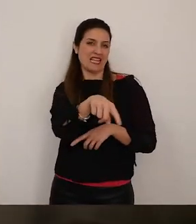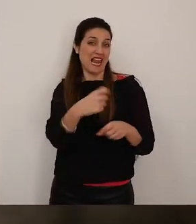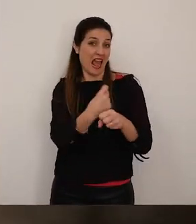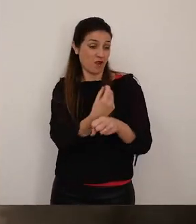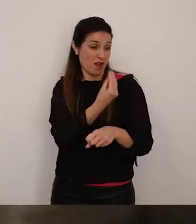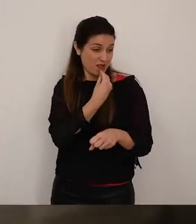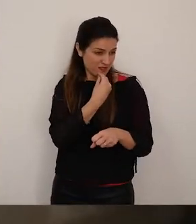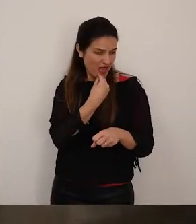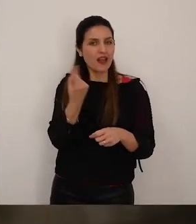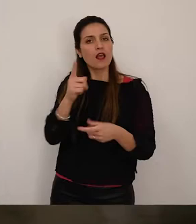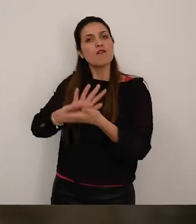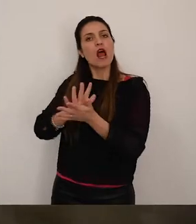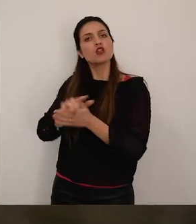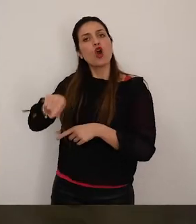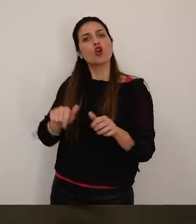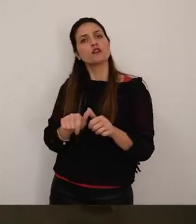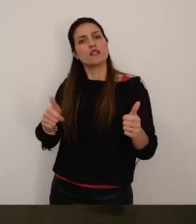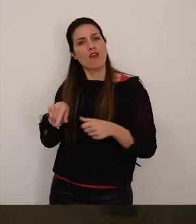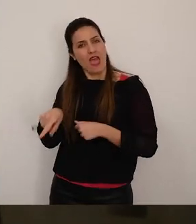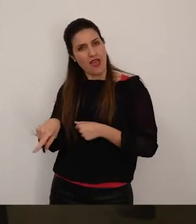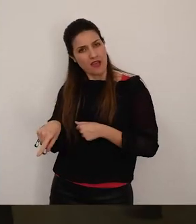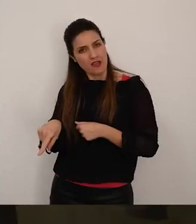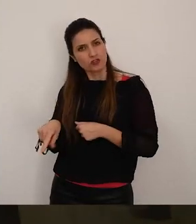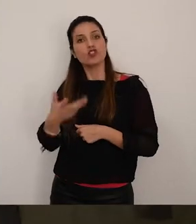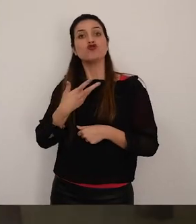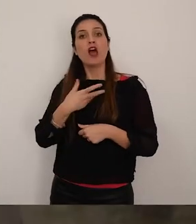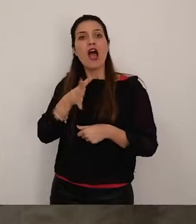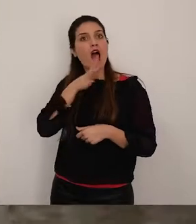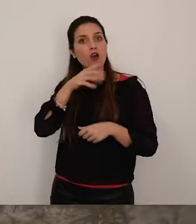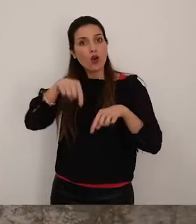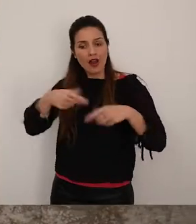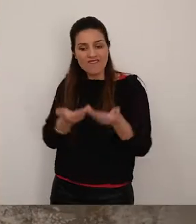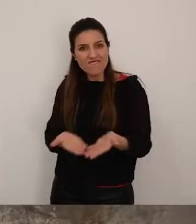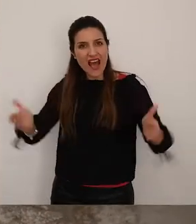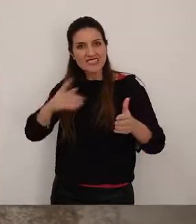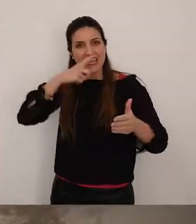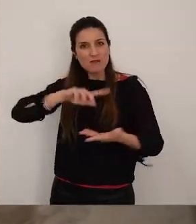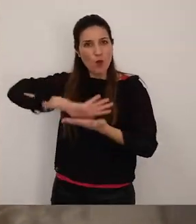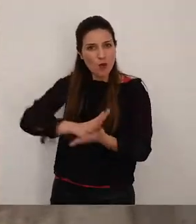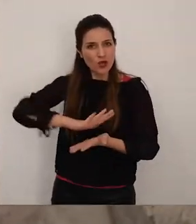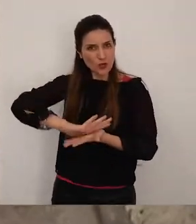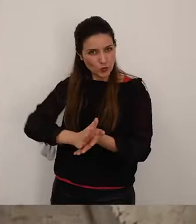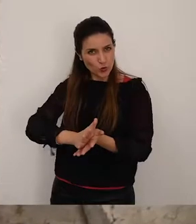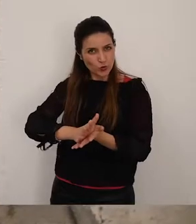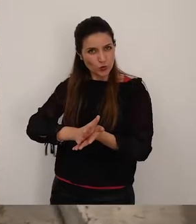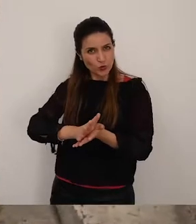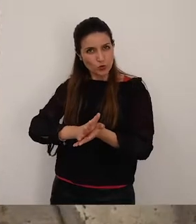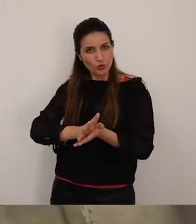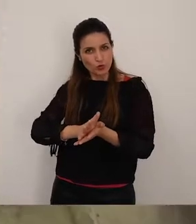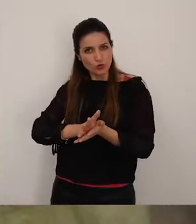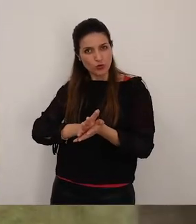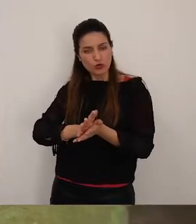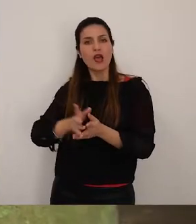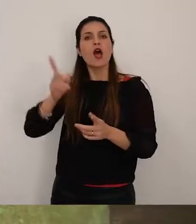nel suo unico ambiente sono ancora presenti i ruderi della vasca per la molitura con i resti degli alloggi dei basamenti di due